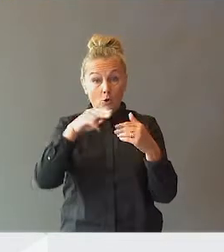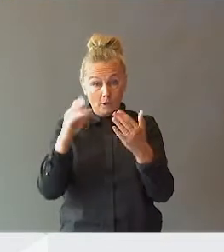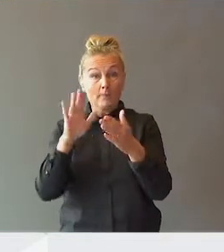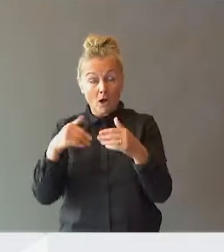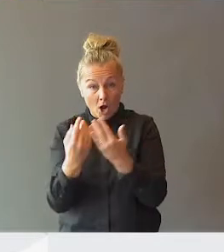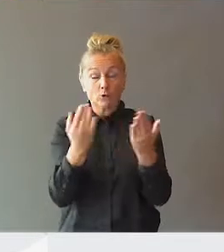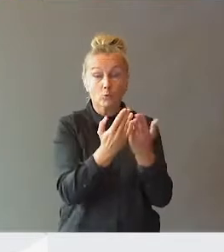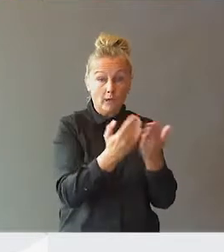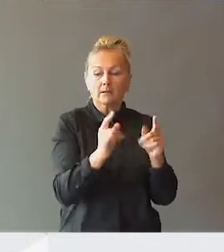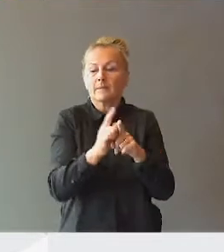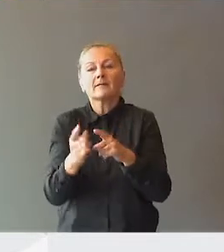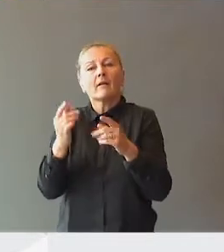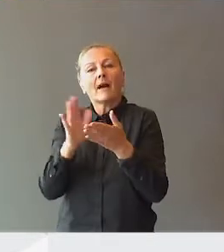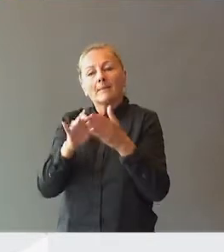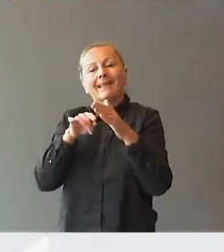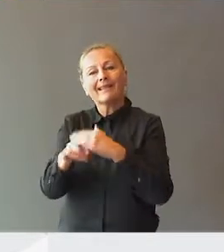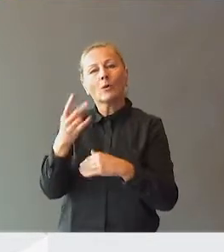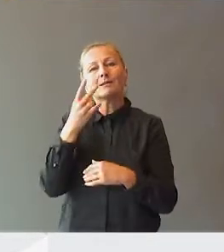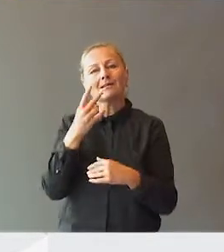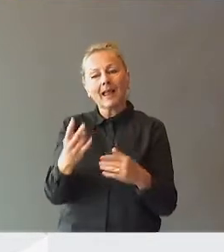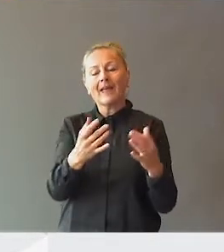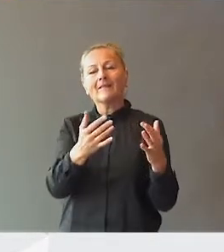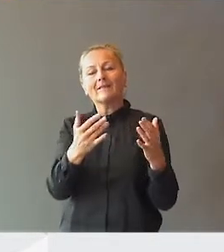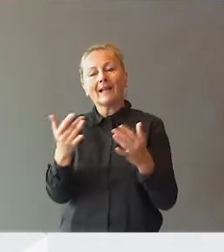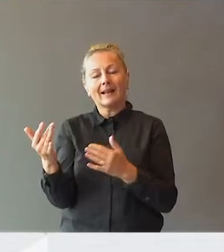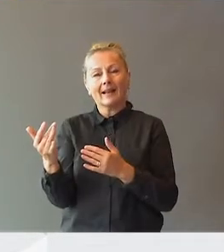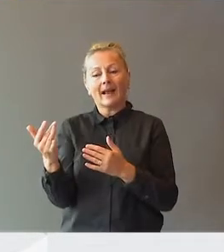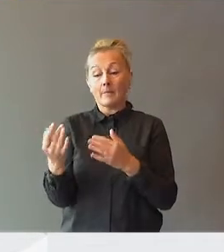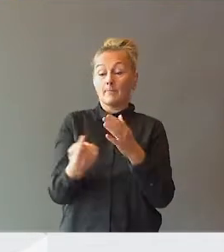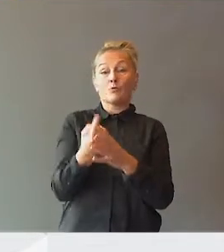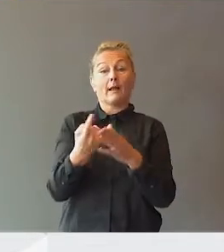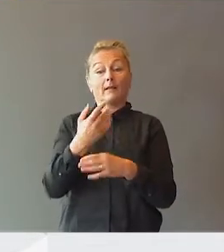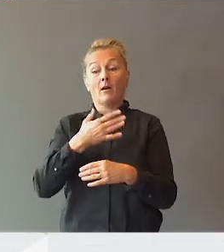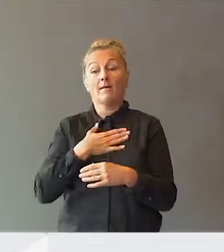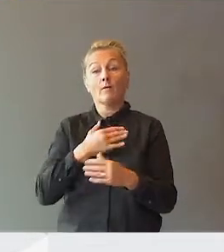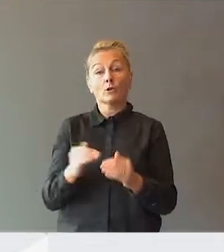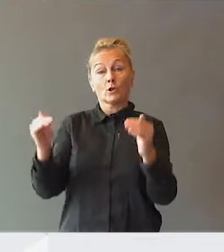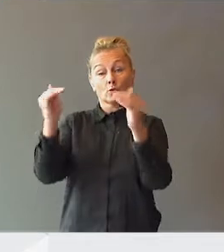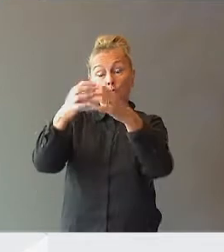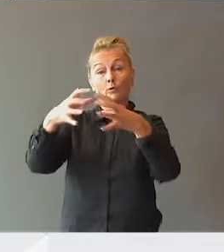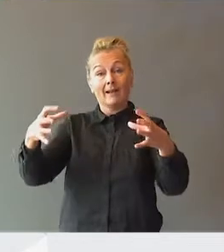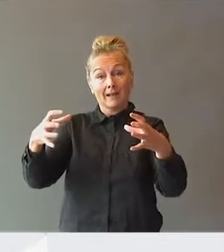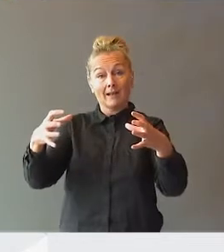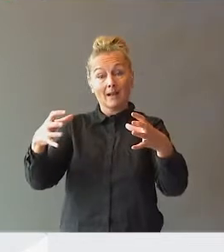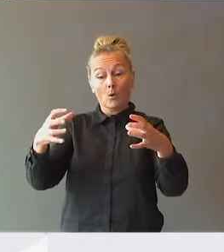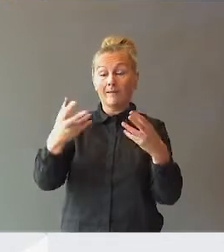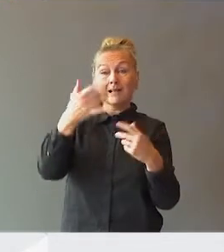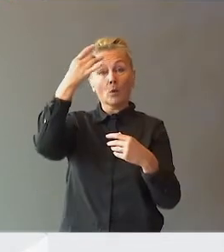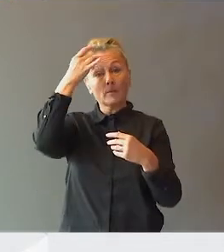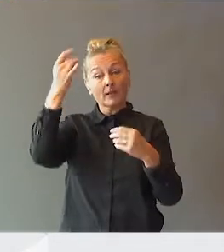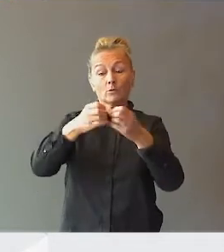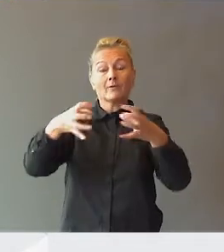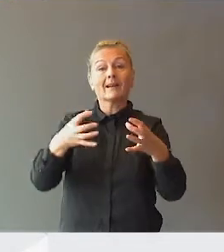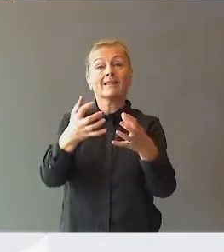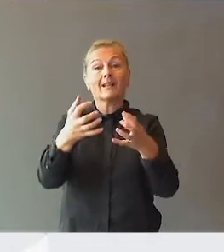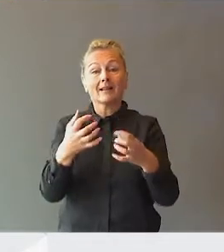samtidig så vi kan være med inn og se på hvilke muligheter vi for organisasjonsutvikling, og hvilken kompetanseutvikling